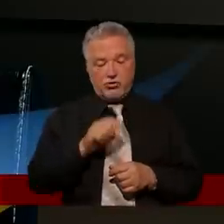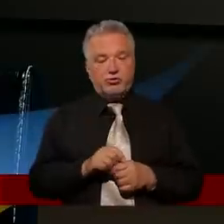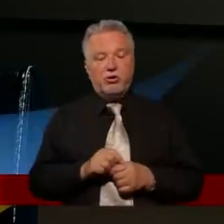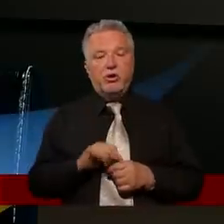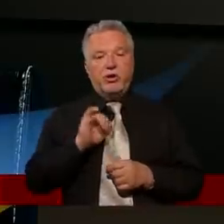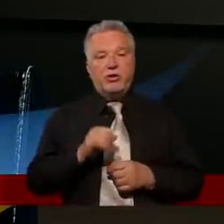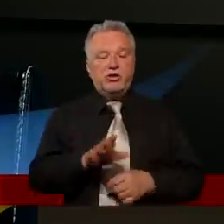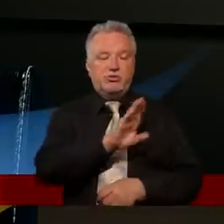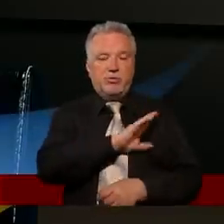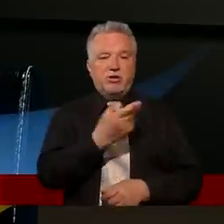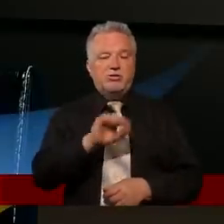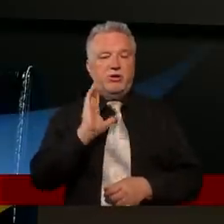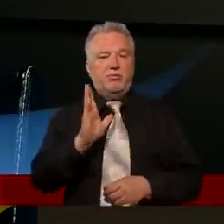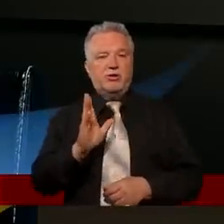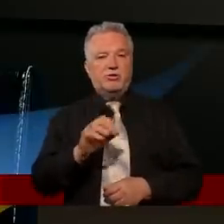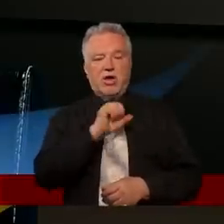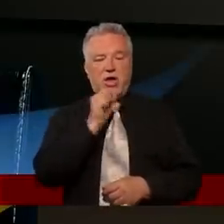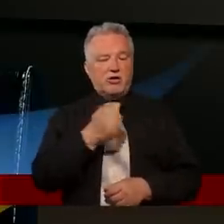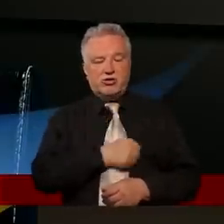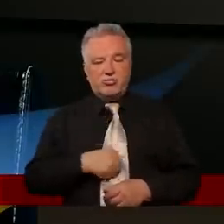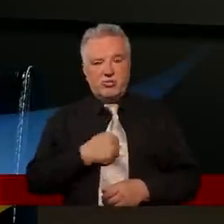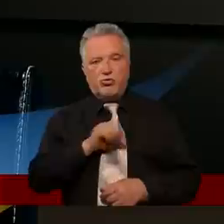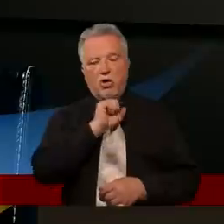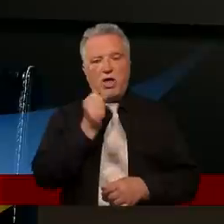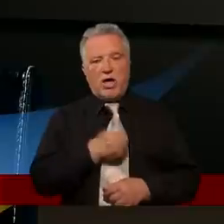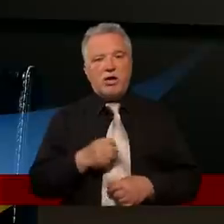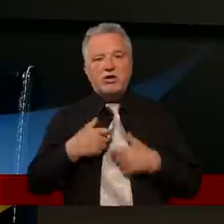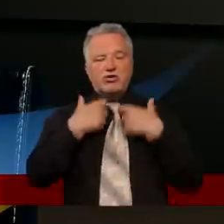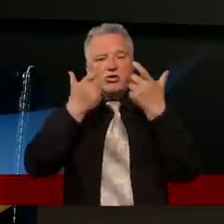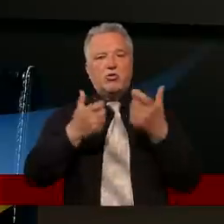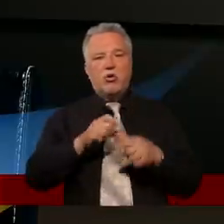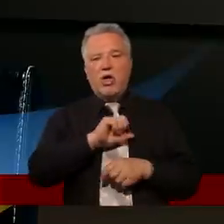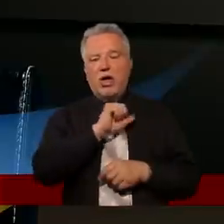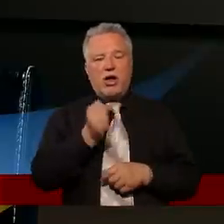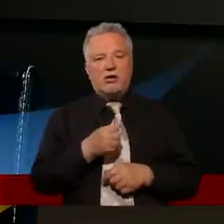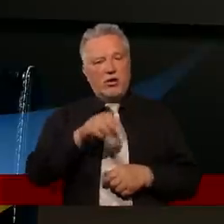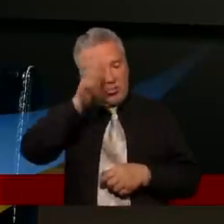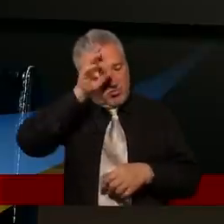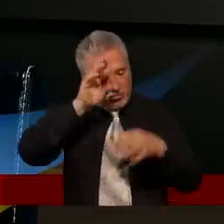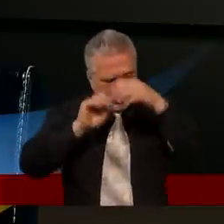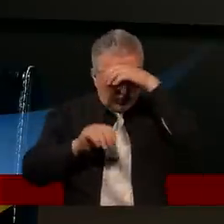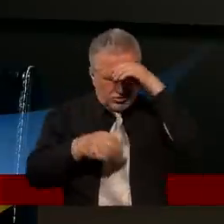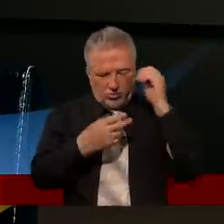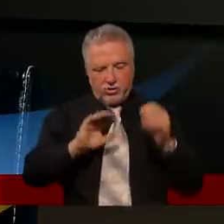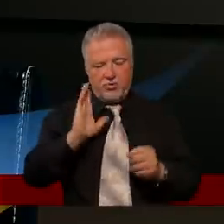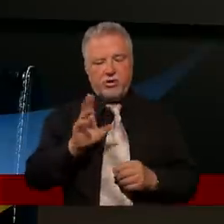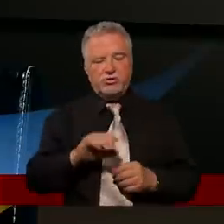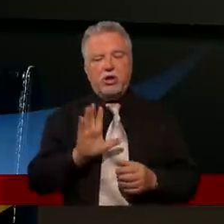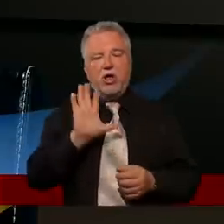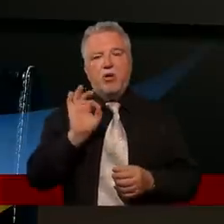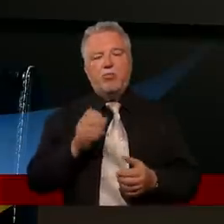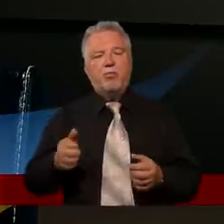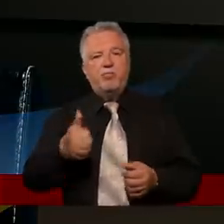i śmierci już nie będzie, ani smutku, ani krzyku, ani mozołu już nie będzie, albowiem